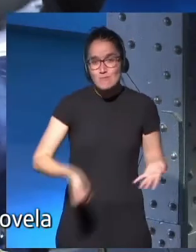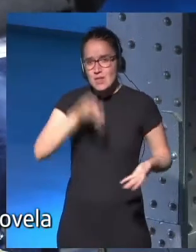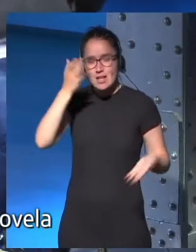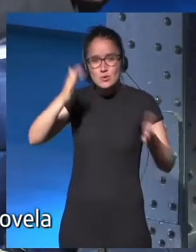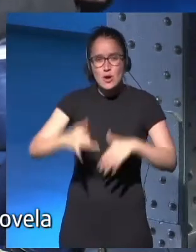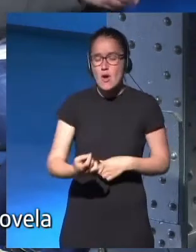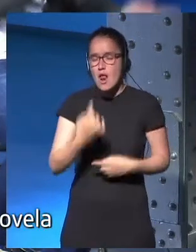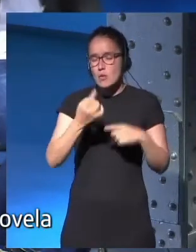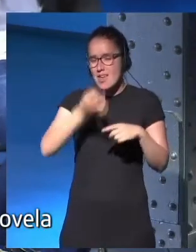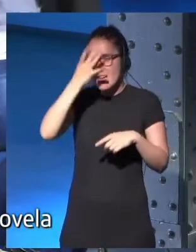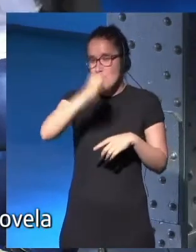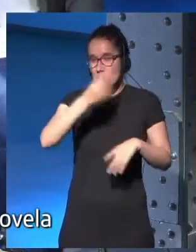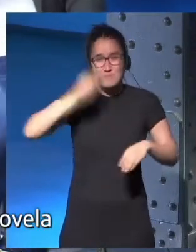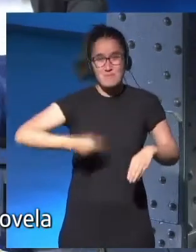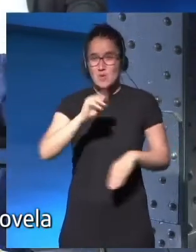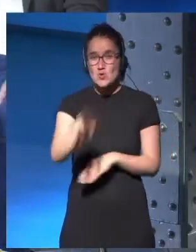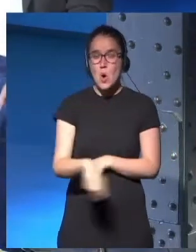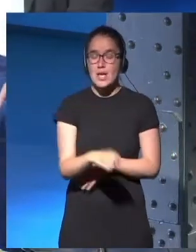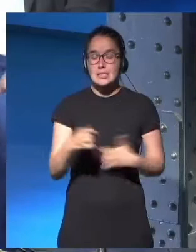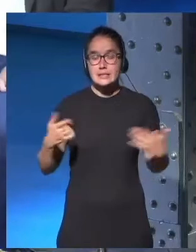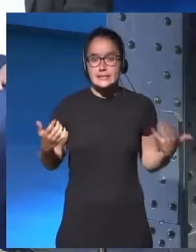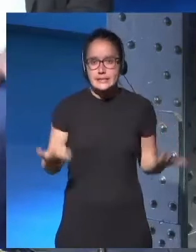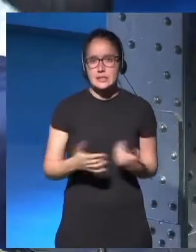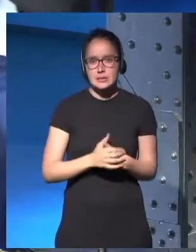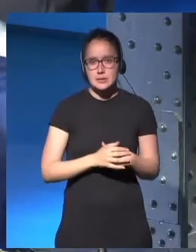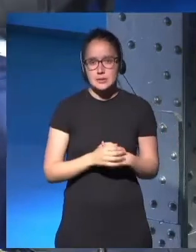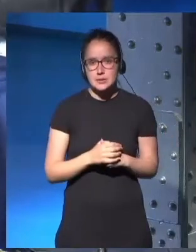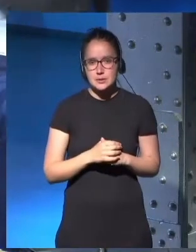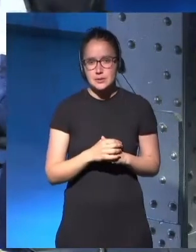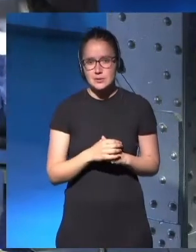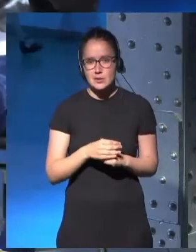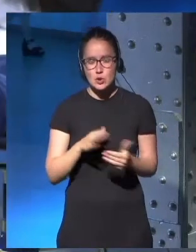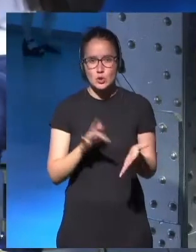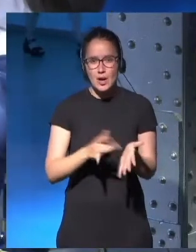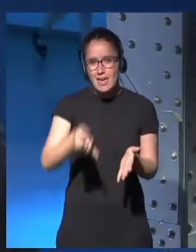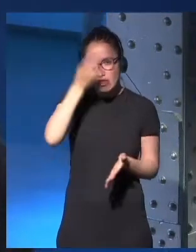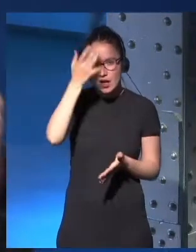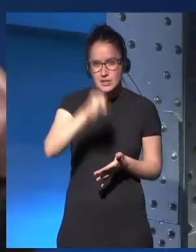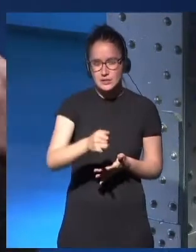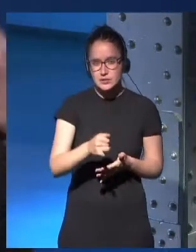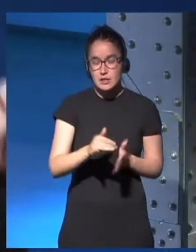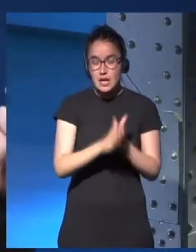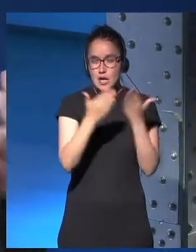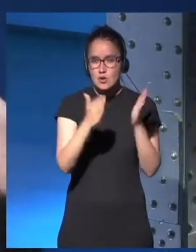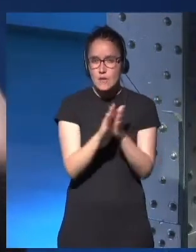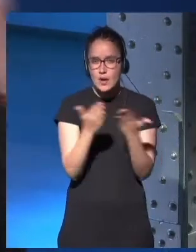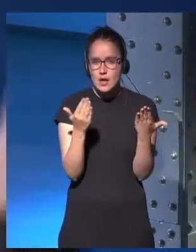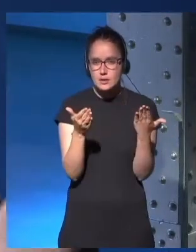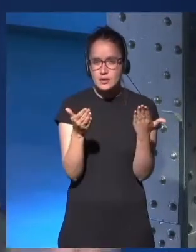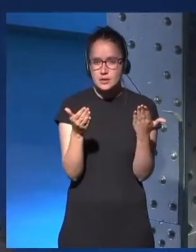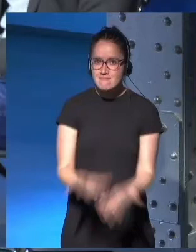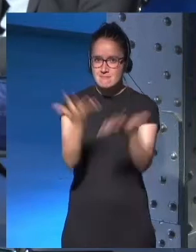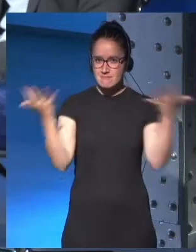Et je dis, mais avant l'idée, l'idée c'est déjà, quand on a une idée de roman, c'est qu'on est déjà très dans le roman. La première chose pour que le roman existe, il faut